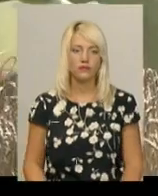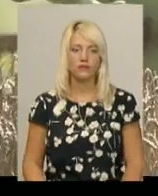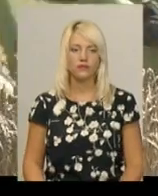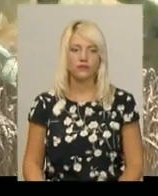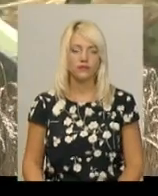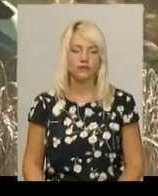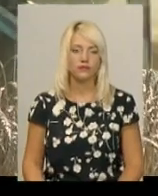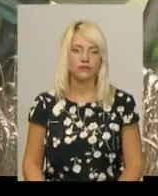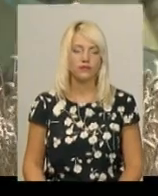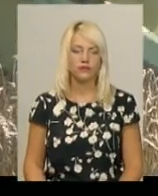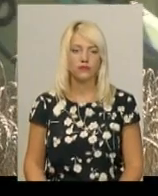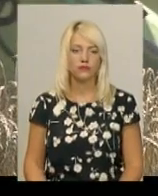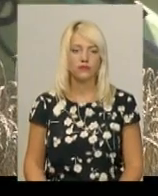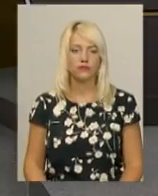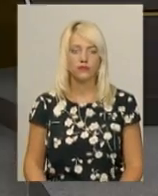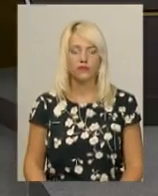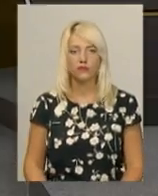Горішевський. Новини Поділляцентр.